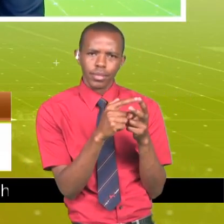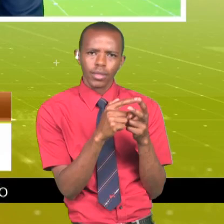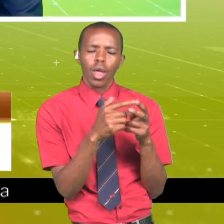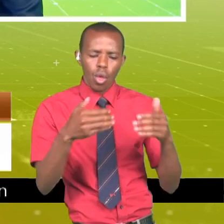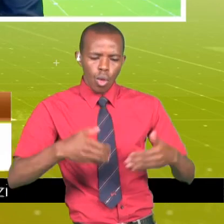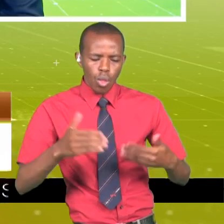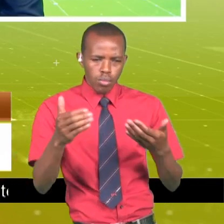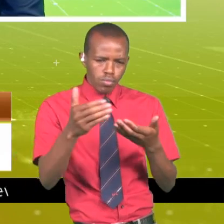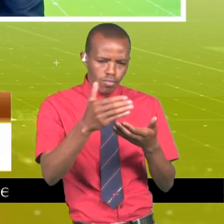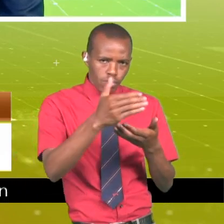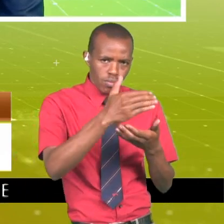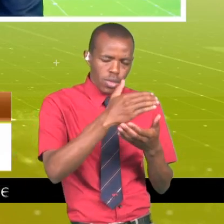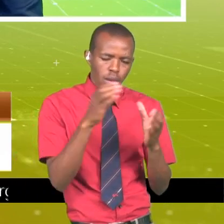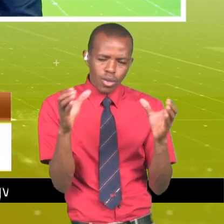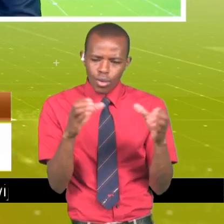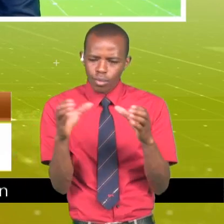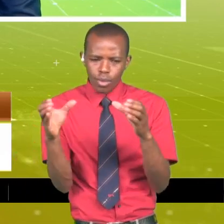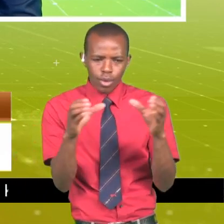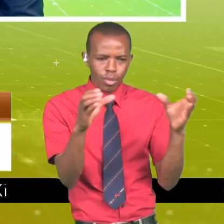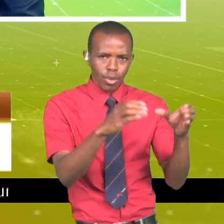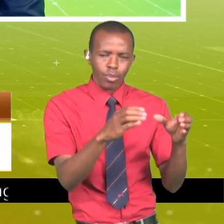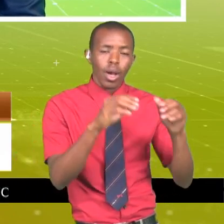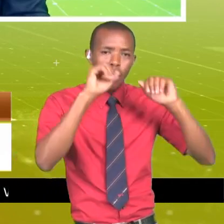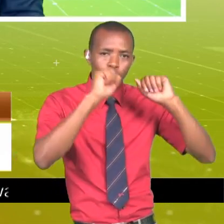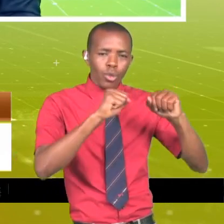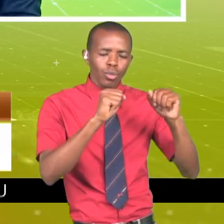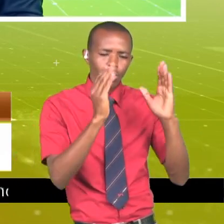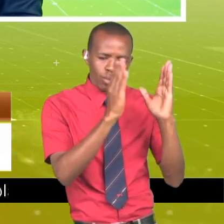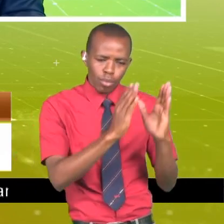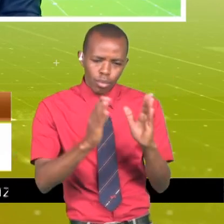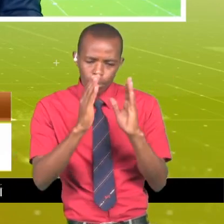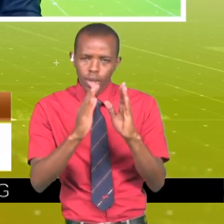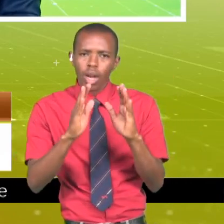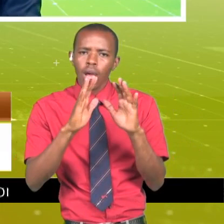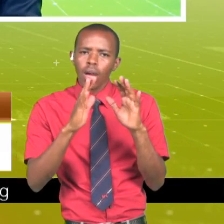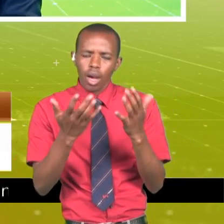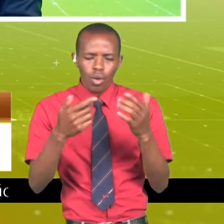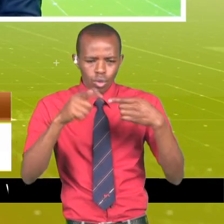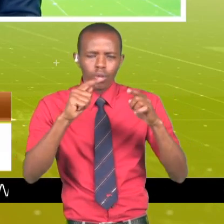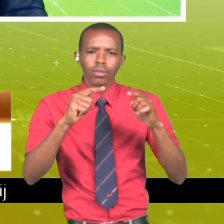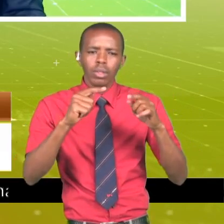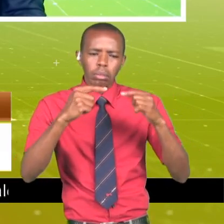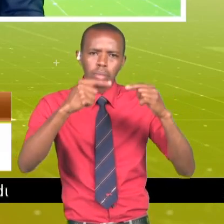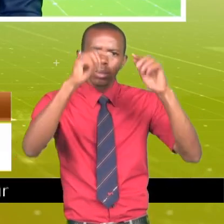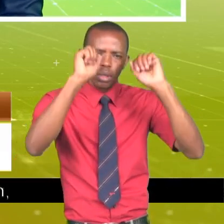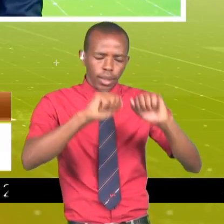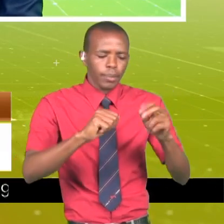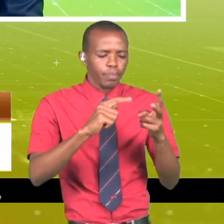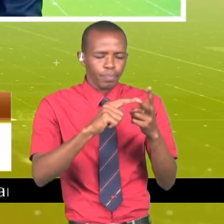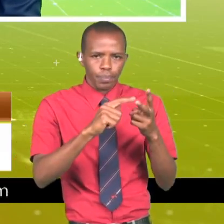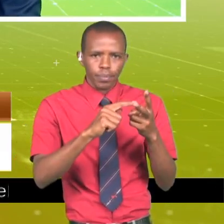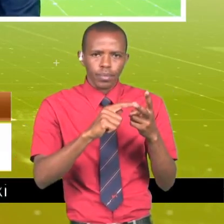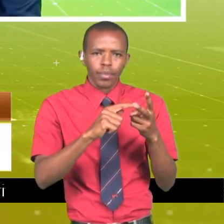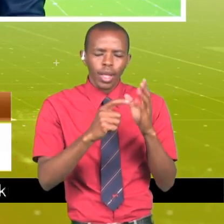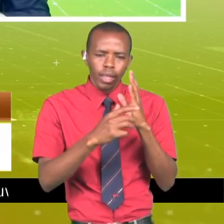wale vijana katika vikundi vikundi, ili tuweze kujipanga vile ambavyo, wataweza kujimundu. Na pia kuangalia